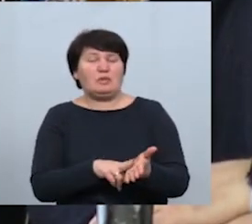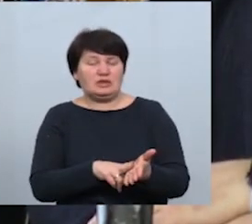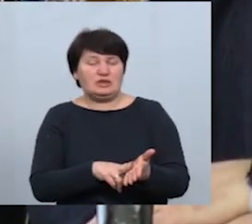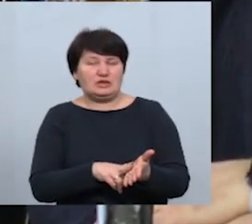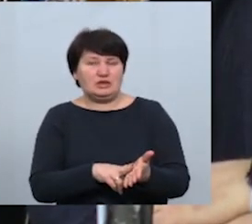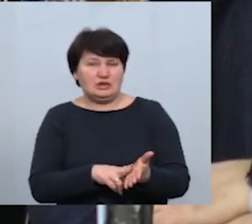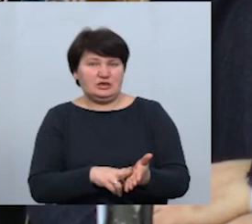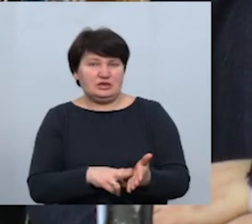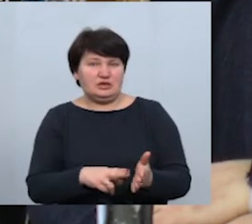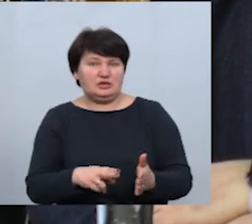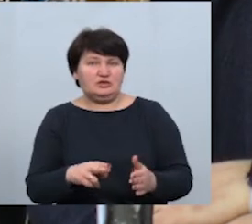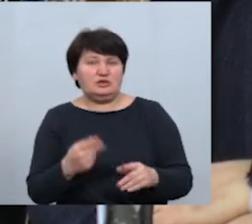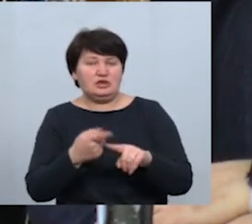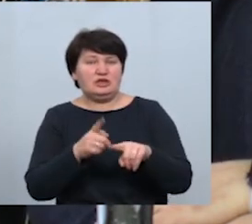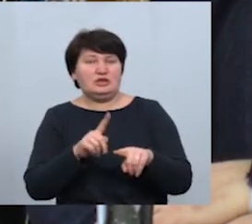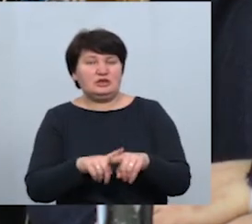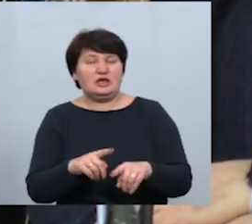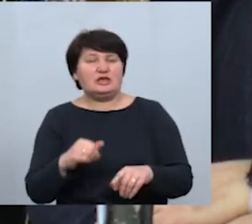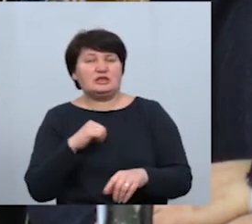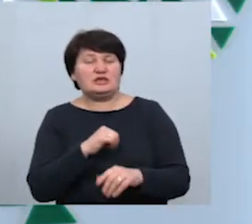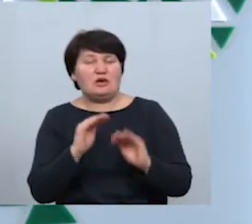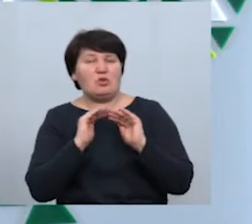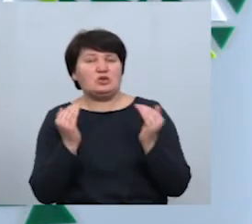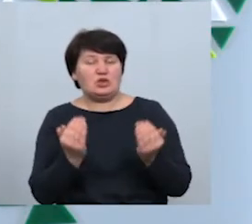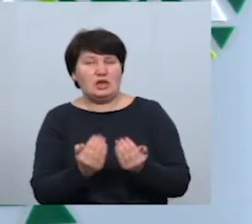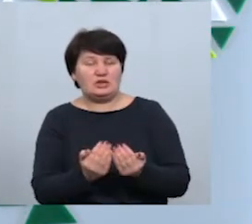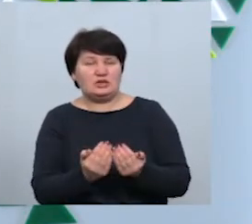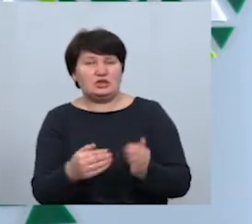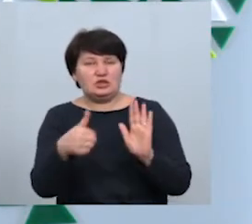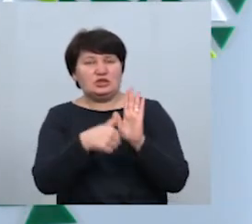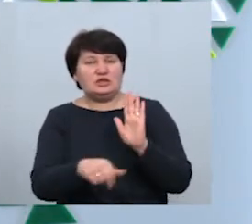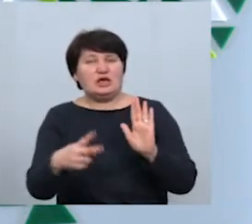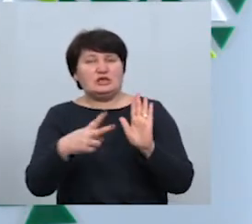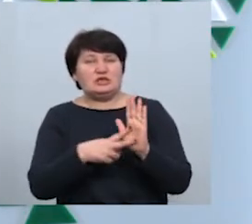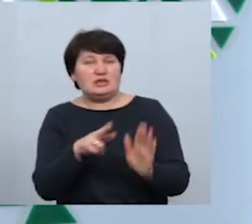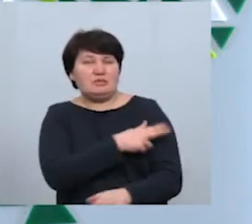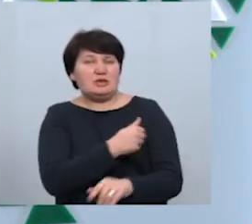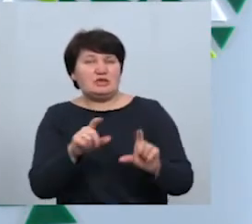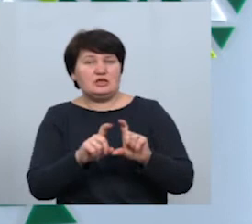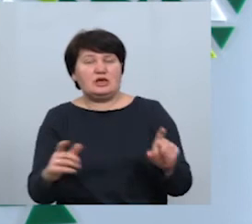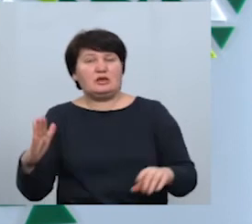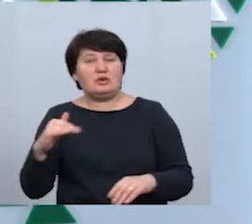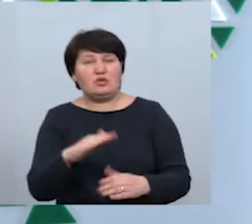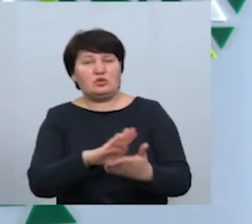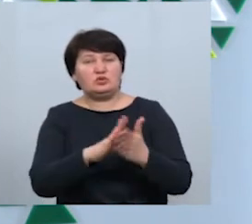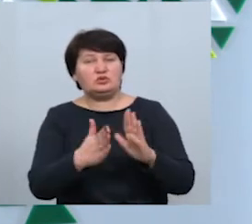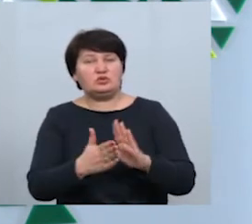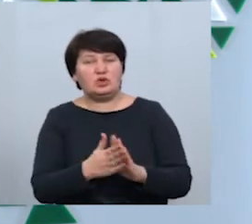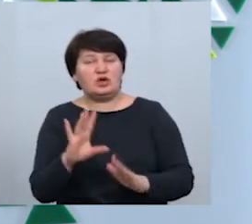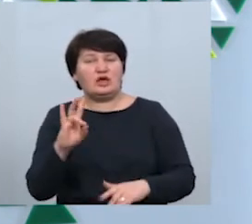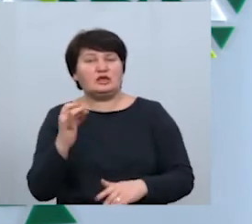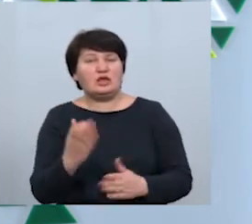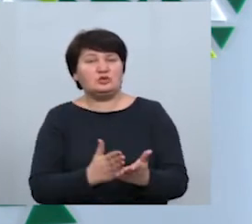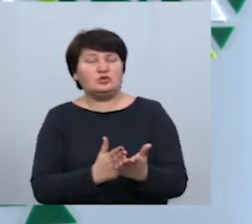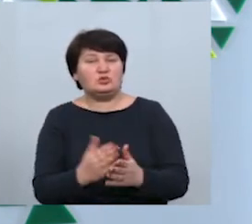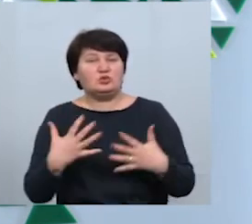по місцю проведення цієї самоізоляції. 67 медичних закладів на Прикарпатті уклали договір із Нацслужбою здоров